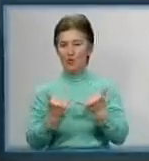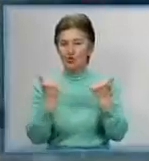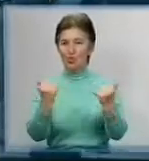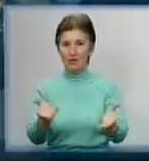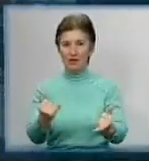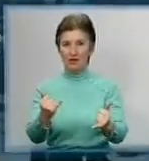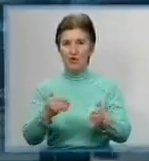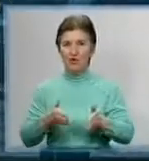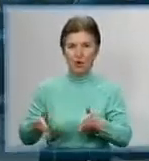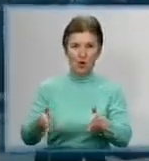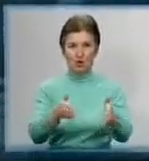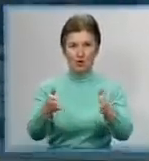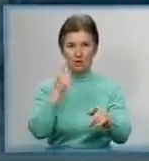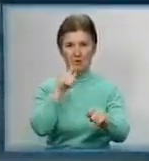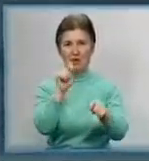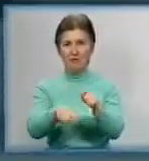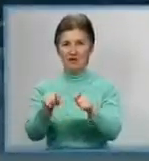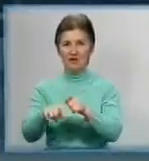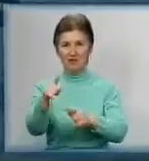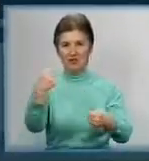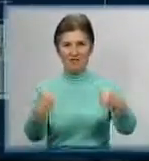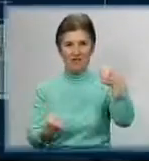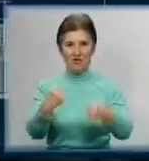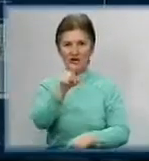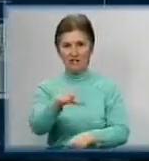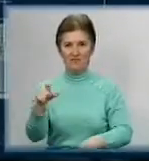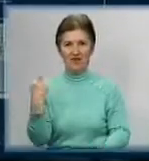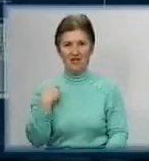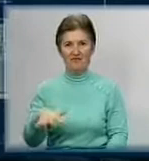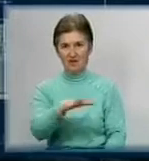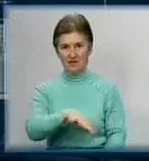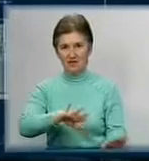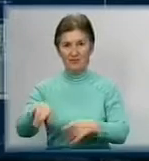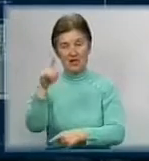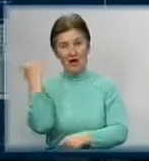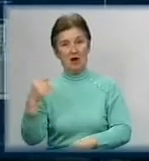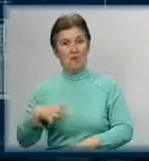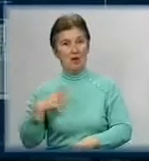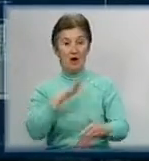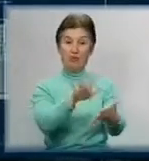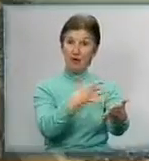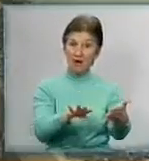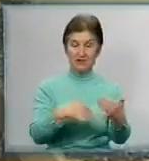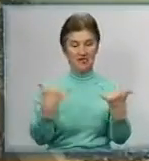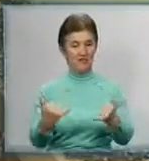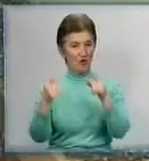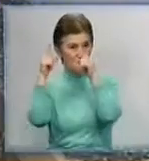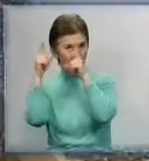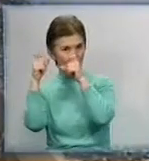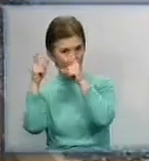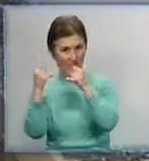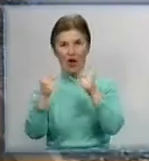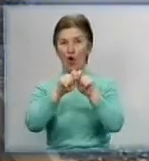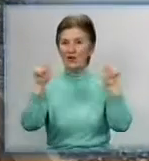освіжають знання правил дорожнього руху в кіровоградських водіїв. Колись бухгалтер, а сьогодні фотограф. В Кіровограді відкрилась виставка